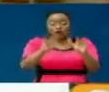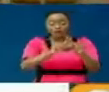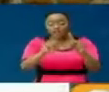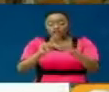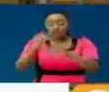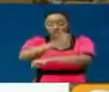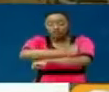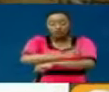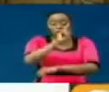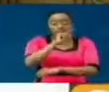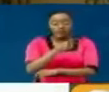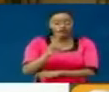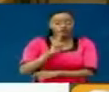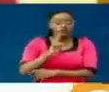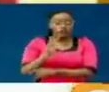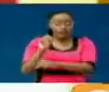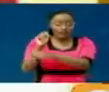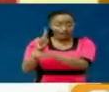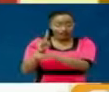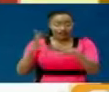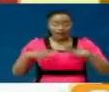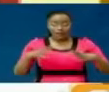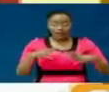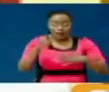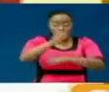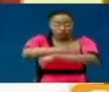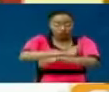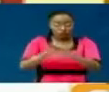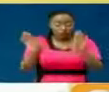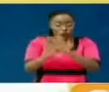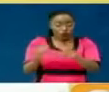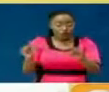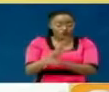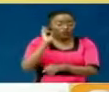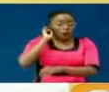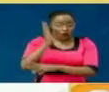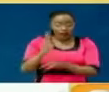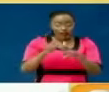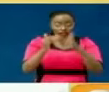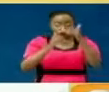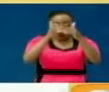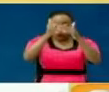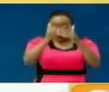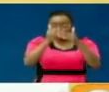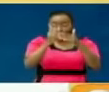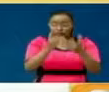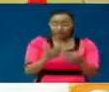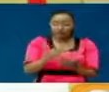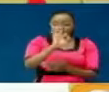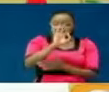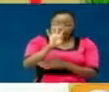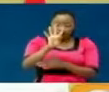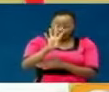hizo, 111, 1210. Na iwapo shule hizo zitafungwa kabisa, jumla ya wanafunzi 1139